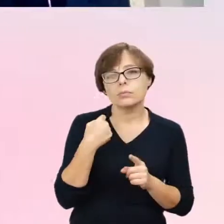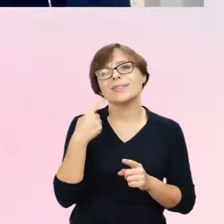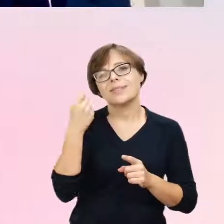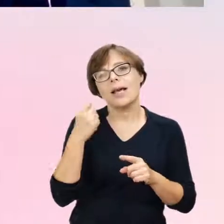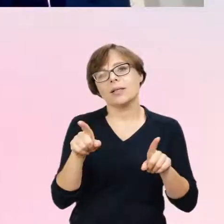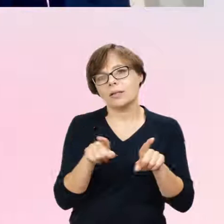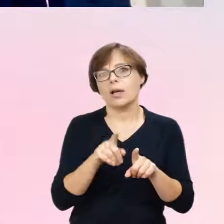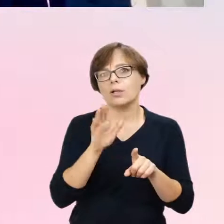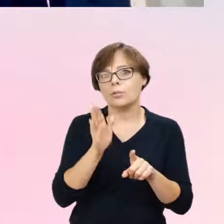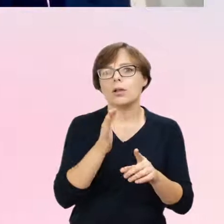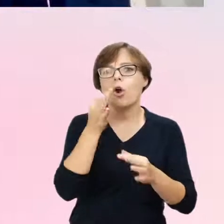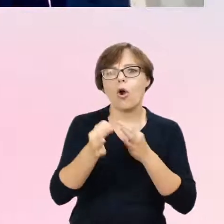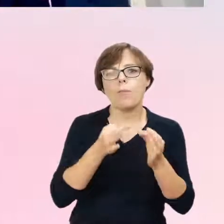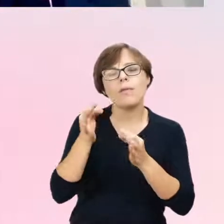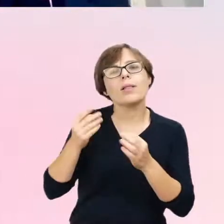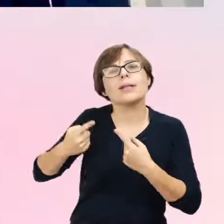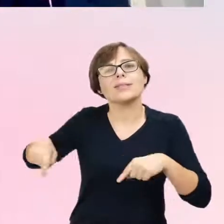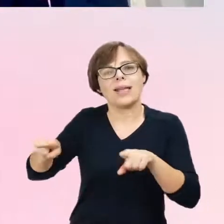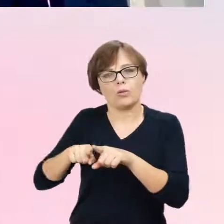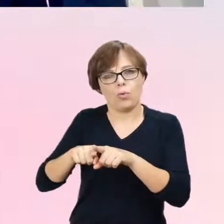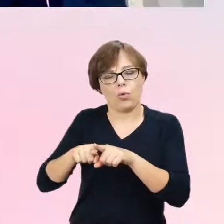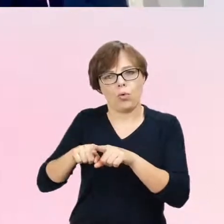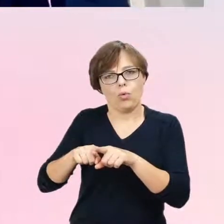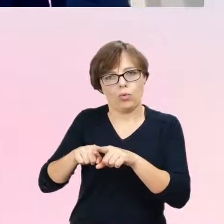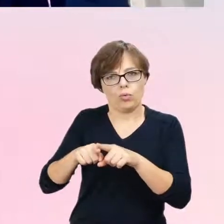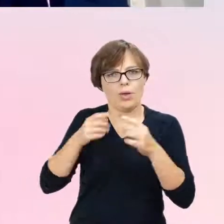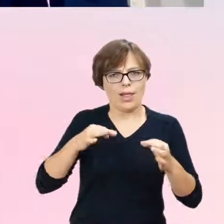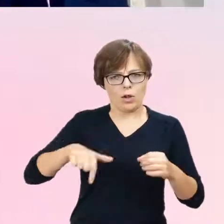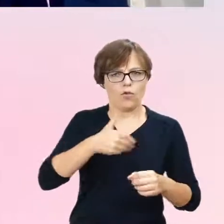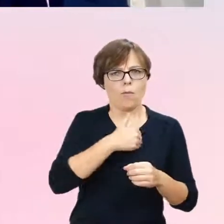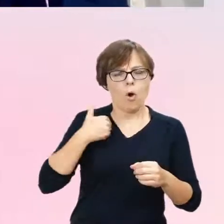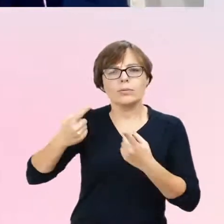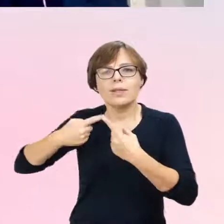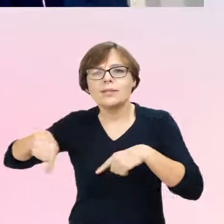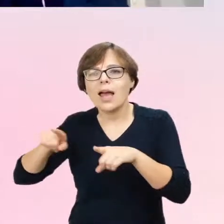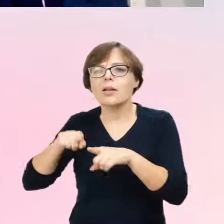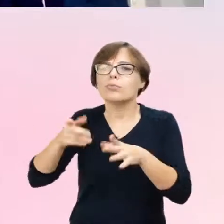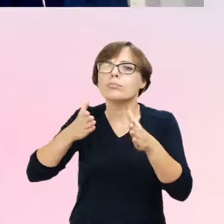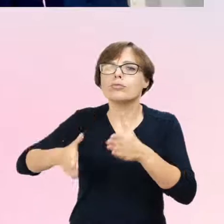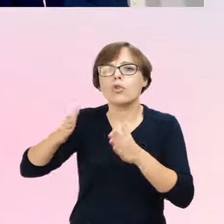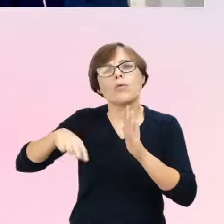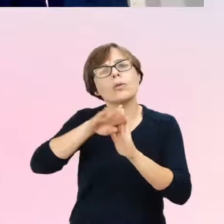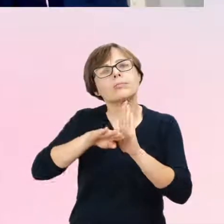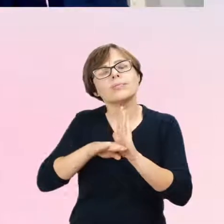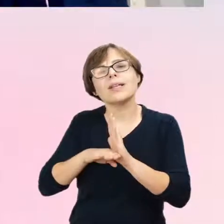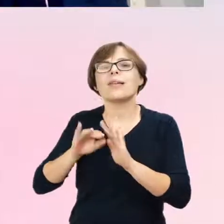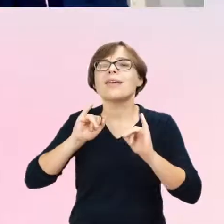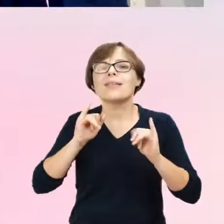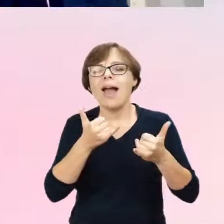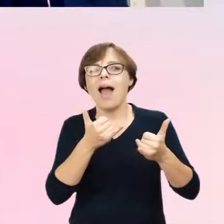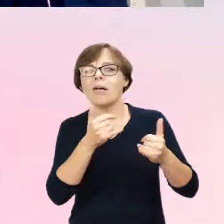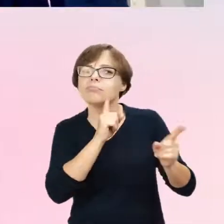o zespole, który pracuje teraz w Polsce, który opracowuje standardy postępowania wobec dzieci i młodzieży